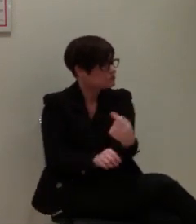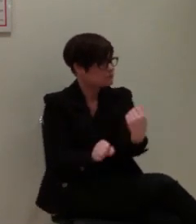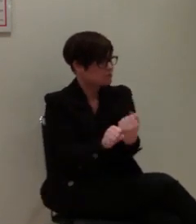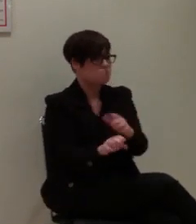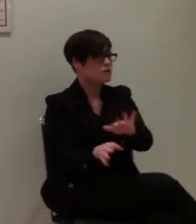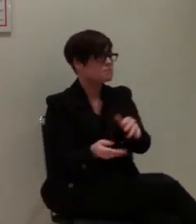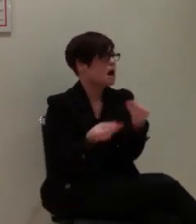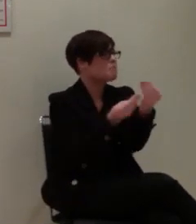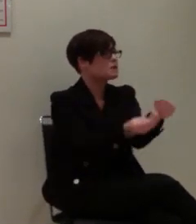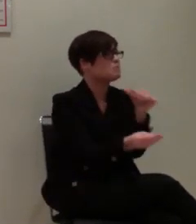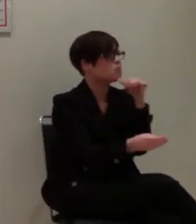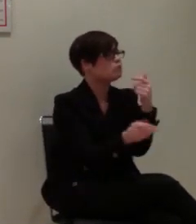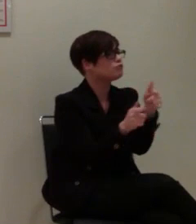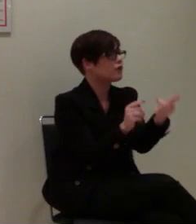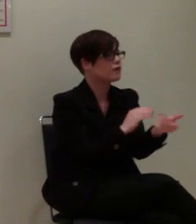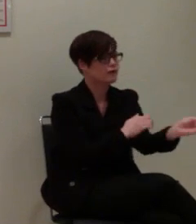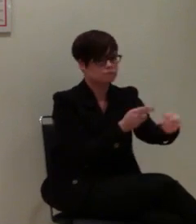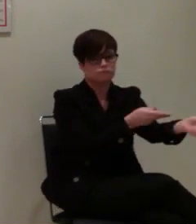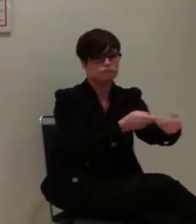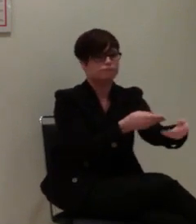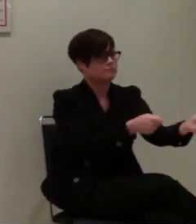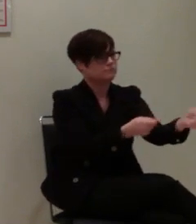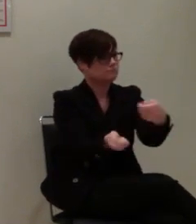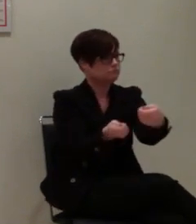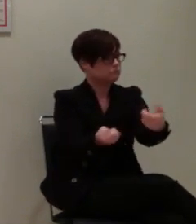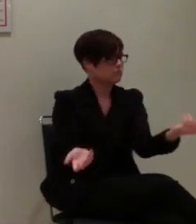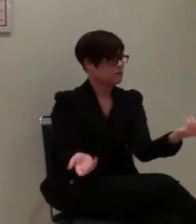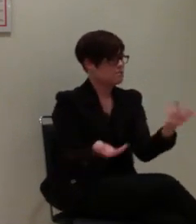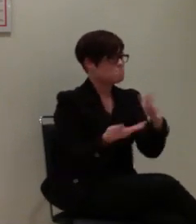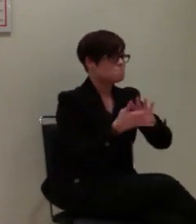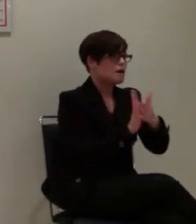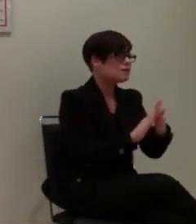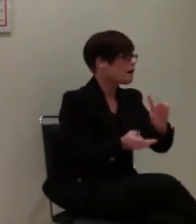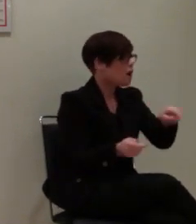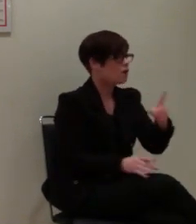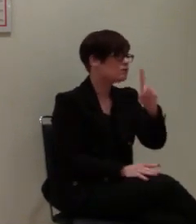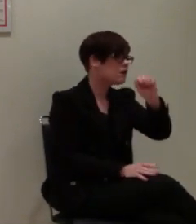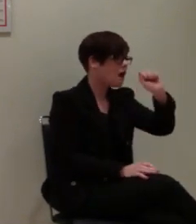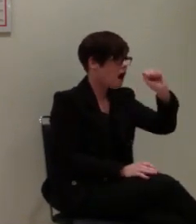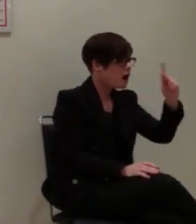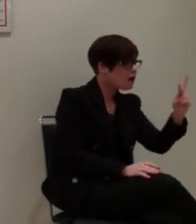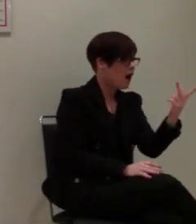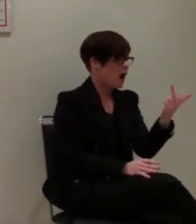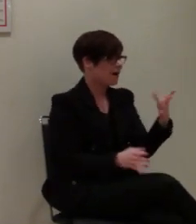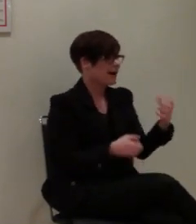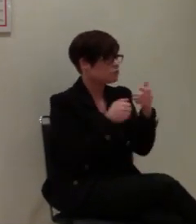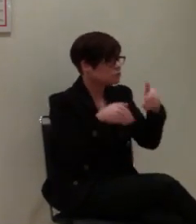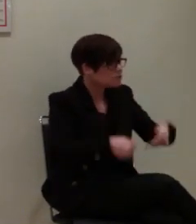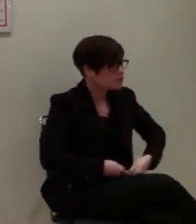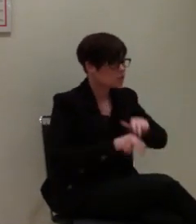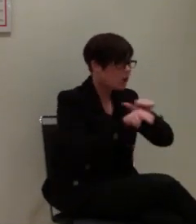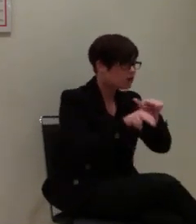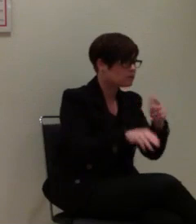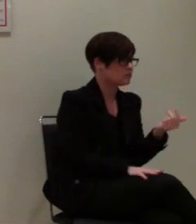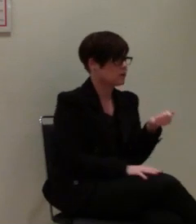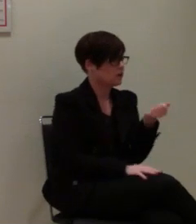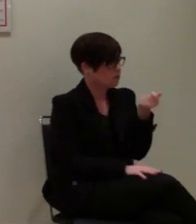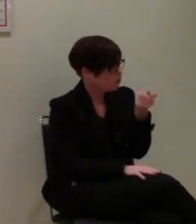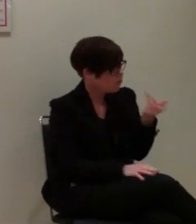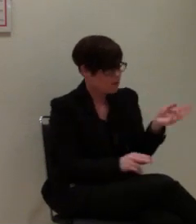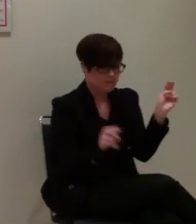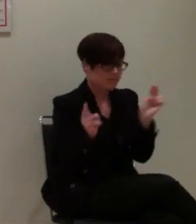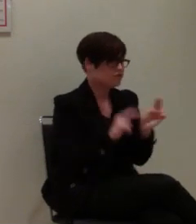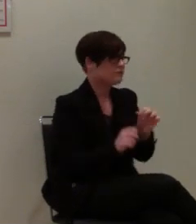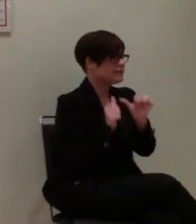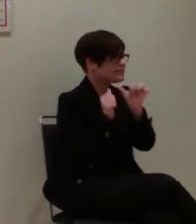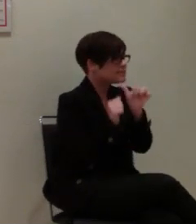übergeben die das an die Berufsfeuerwehr. Zum anderen Teil ist es so, DRK den Rettungsdienst organisiert und damit auch die Leitstelle organisiert. Das